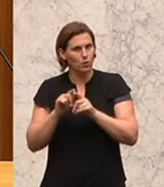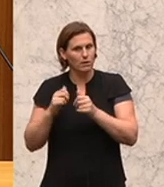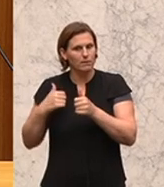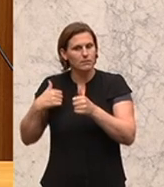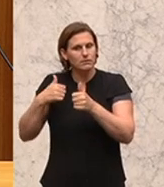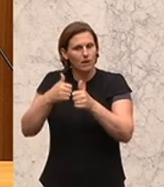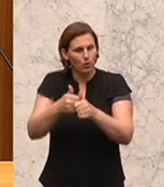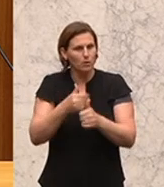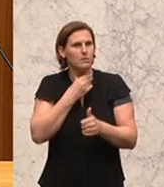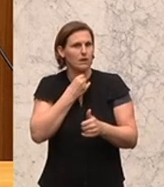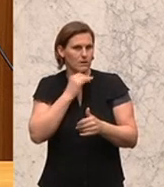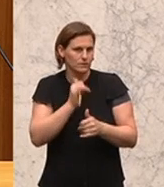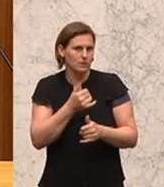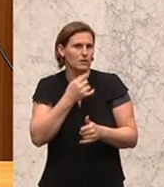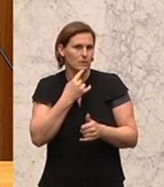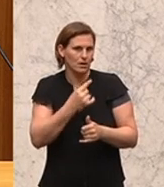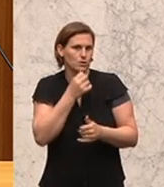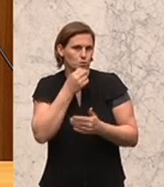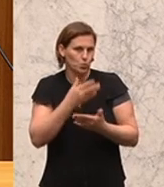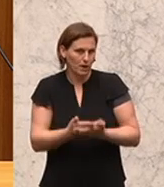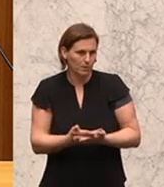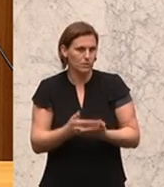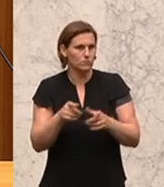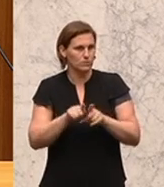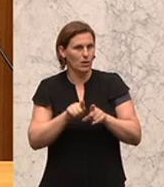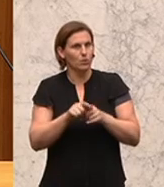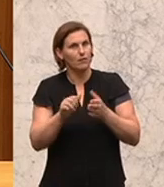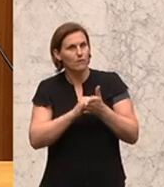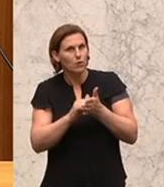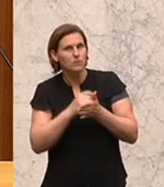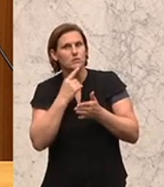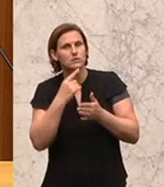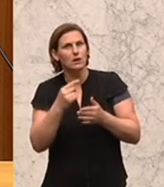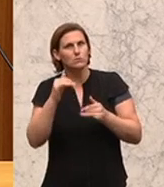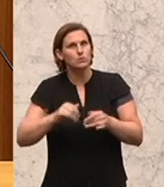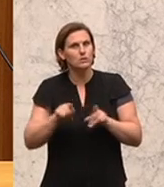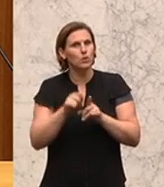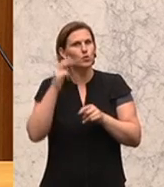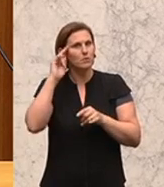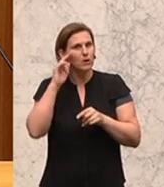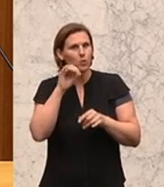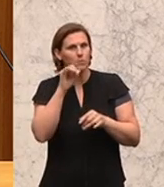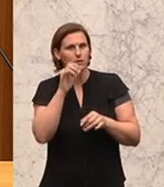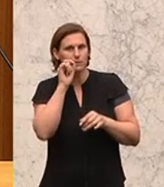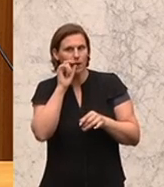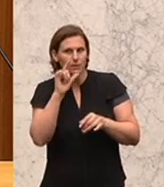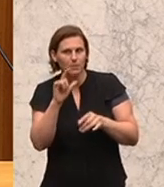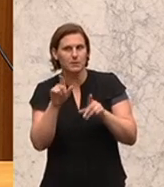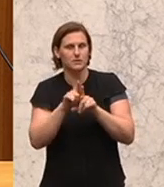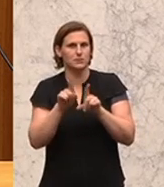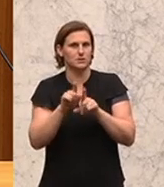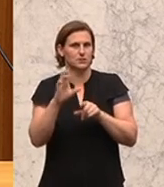eingeräumt und erfreulicherweise auch davon gesprochen, dass man überlegen muss, ob nicht auch Cannabis-Medikamente in die